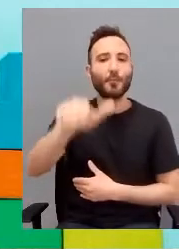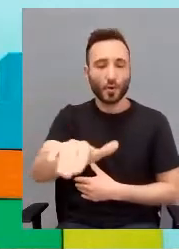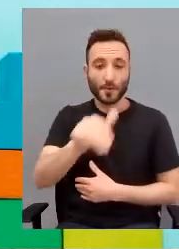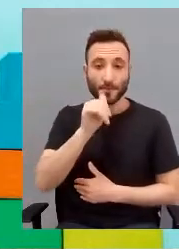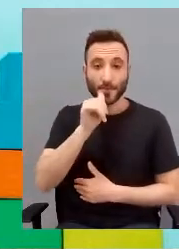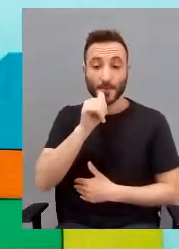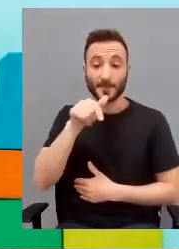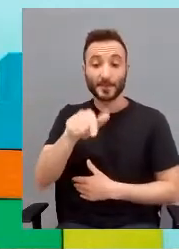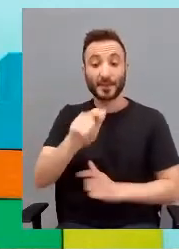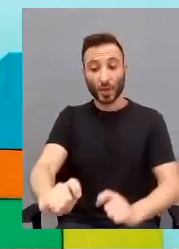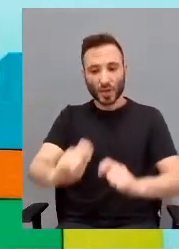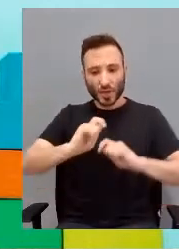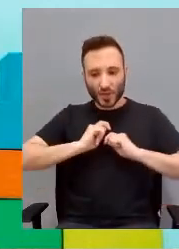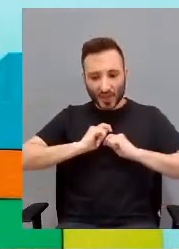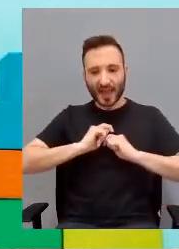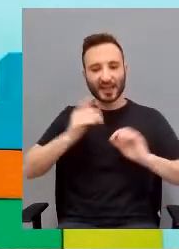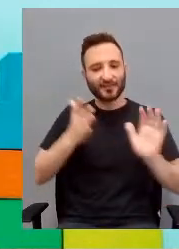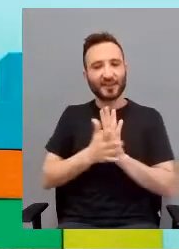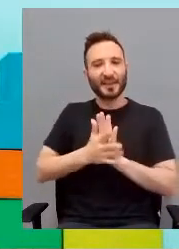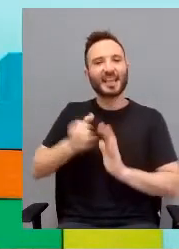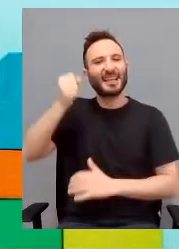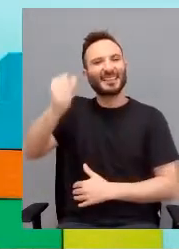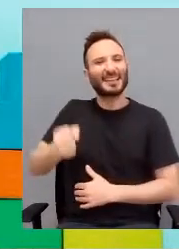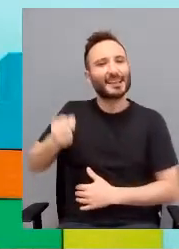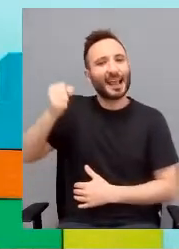e quindi